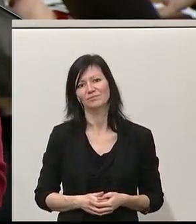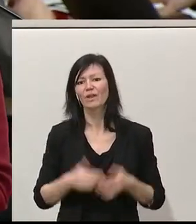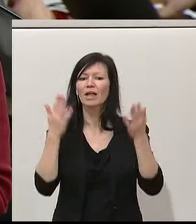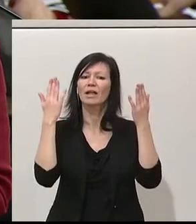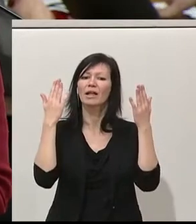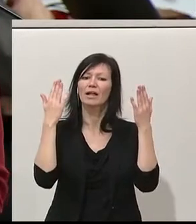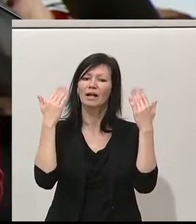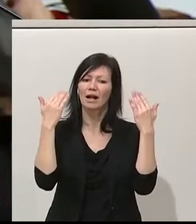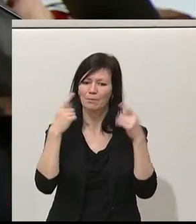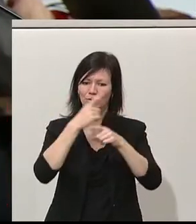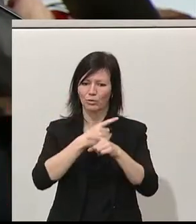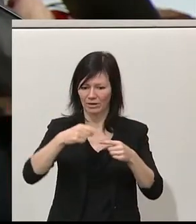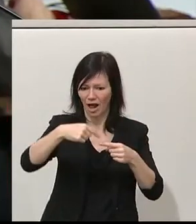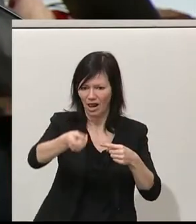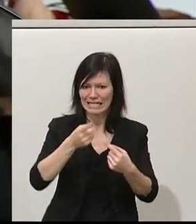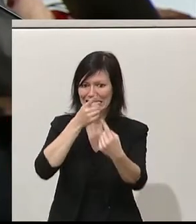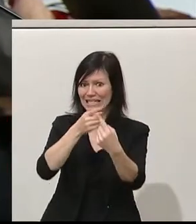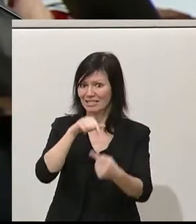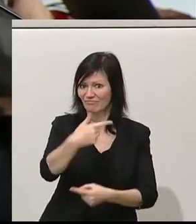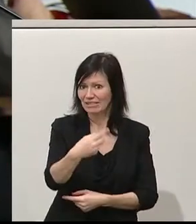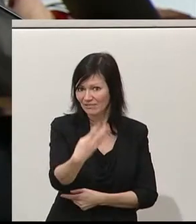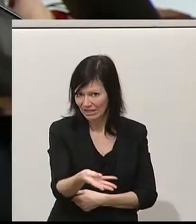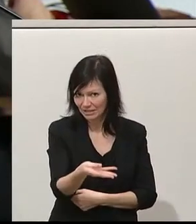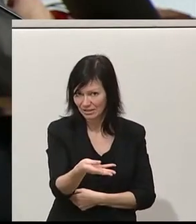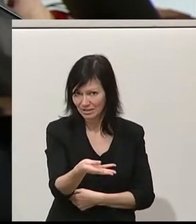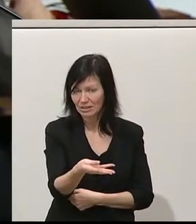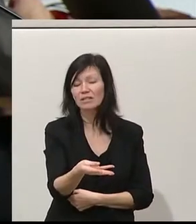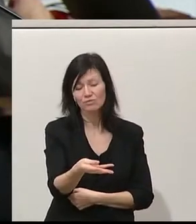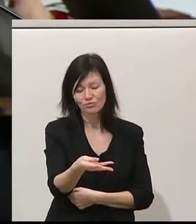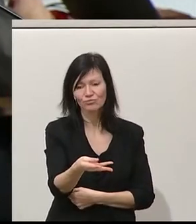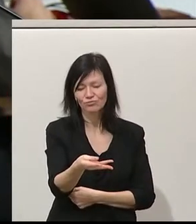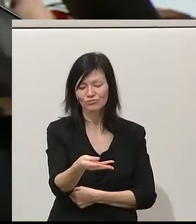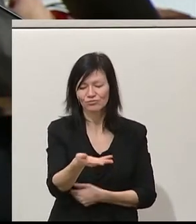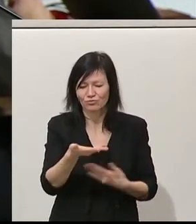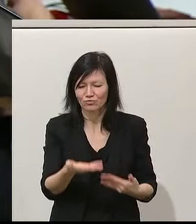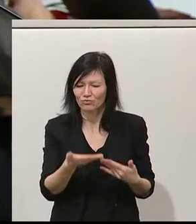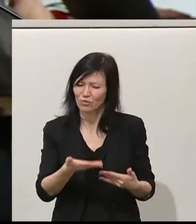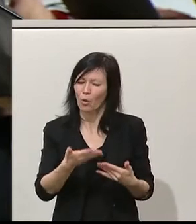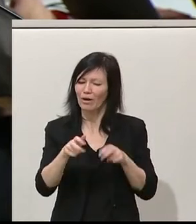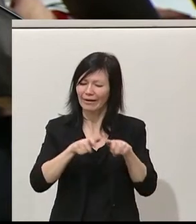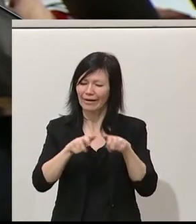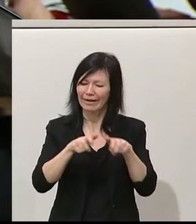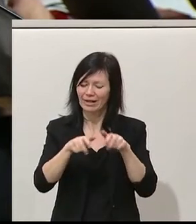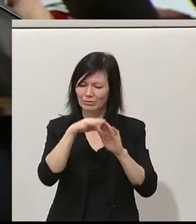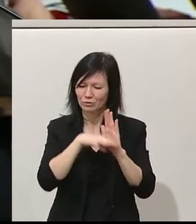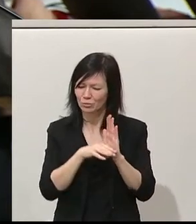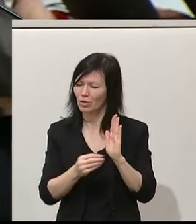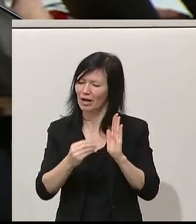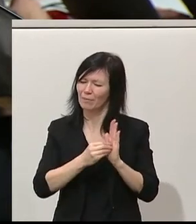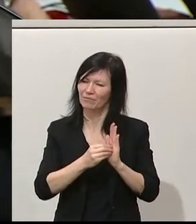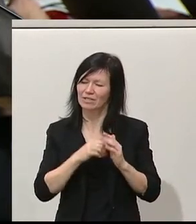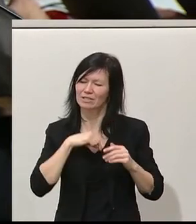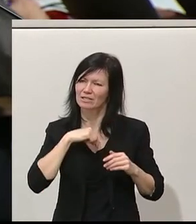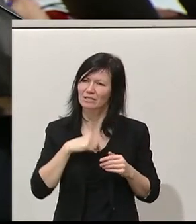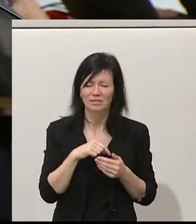Klimaneutralität 2040, ich habe es schon gesagt, ist das als Ziel ein Herzstück dieses Regierungsprogramms. Mit diesem Ziel ist es